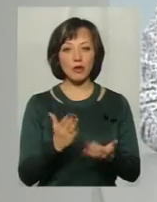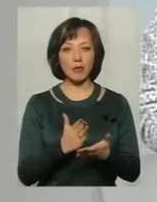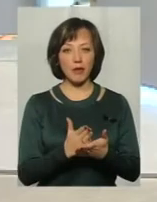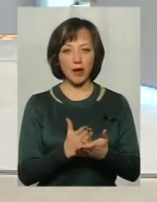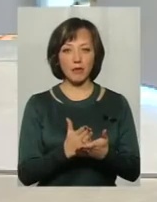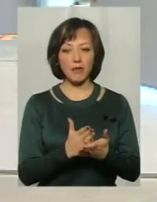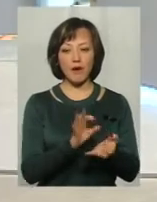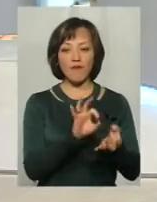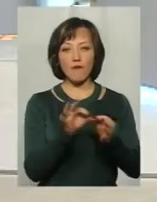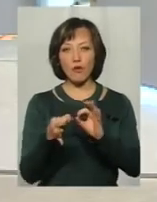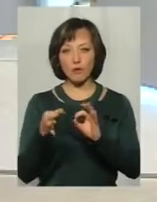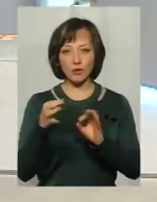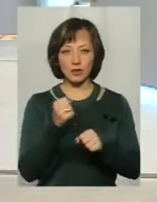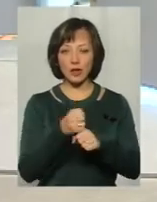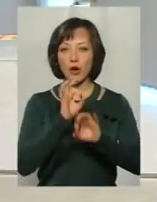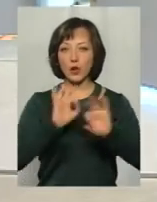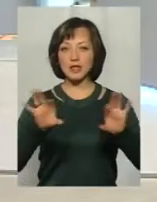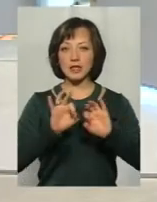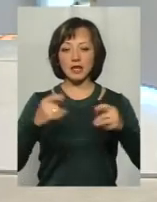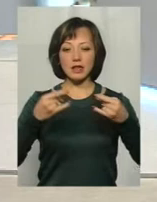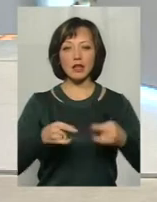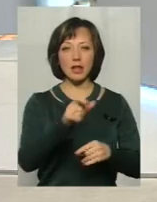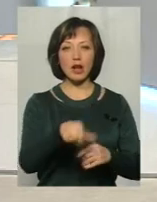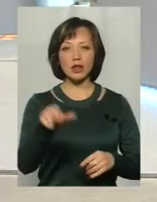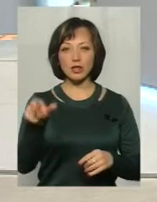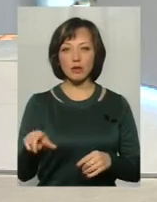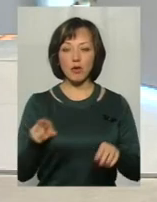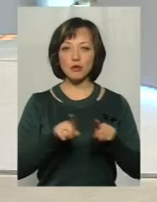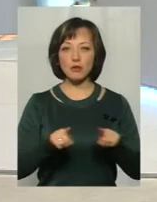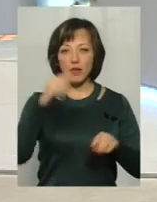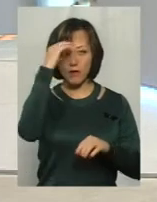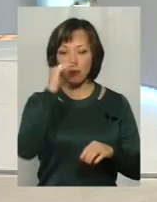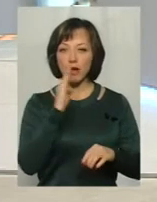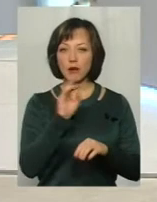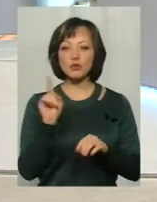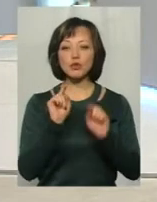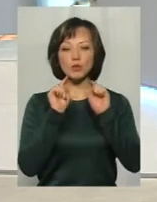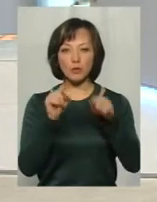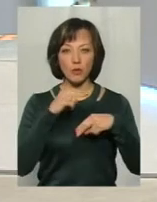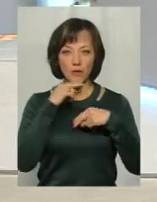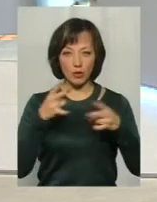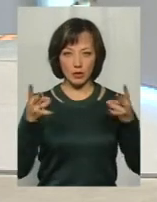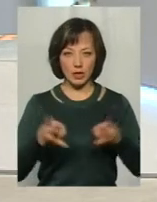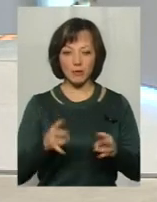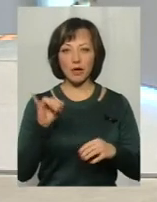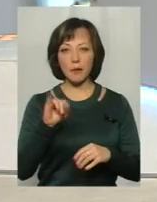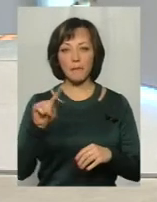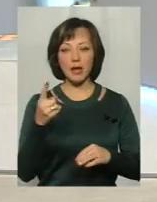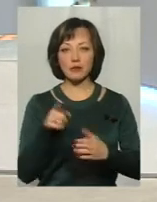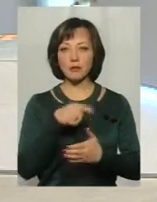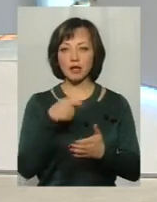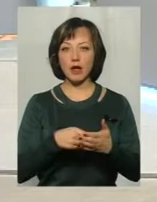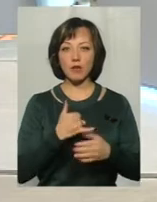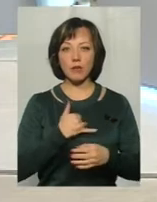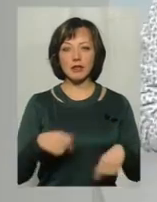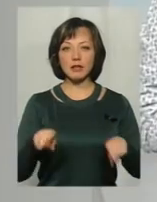вивести цю формулу і розказати нашим телеглядачам, особливо батькам, на що треба звертати увагу. І перше питання в